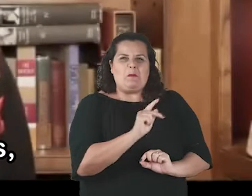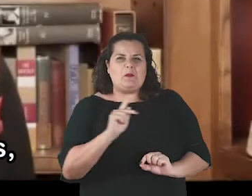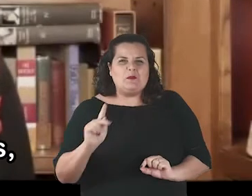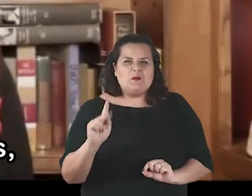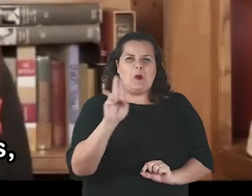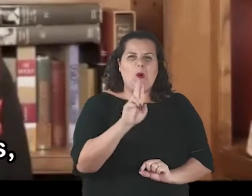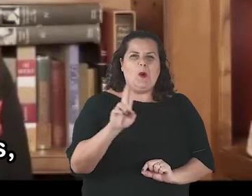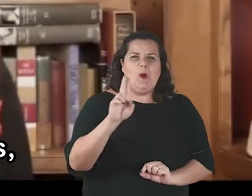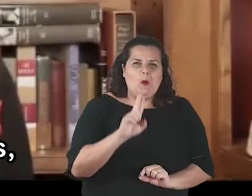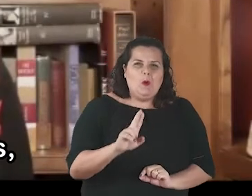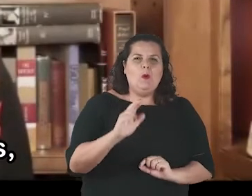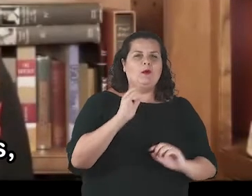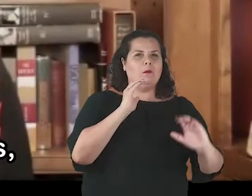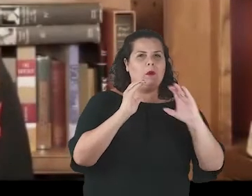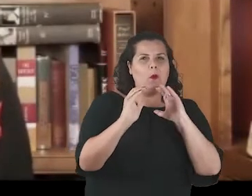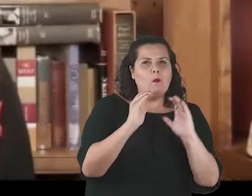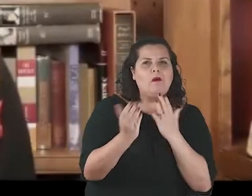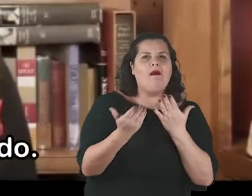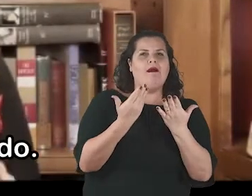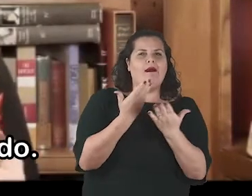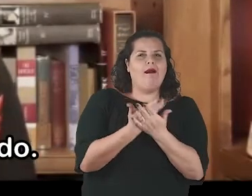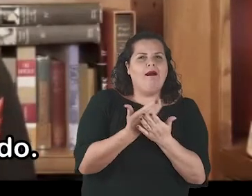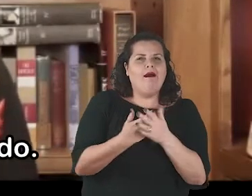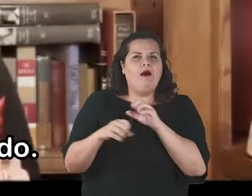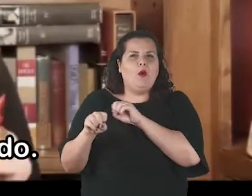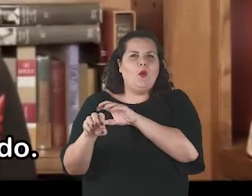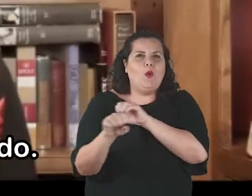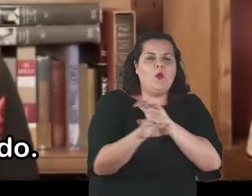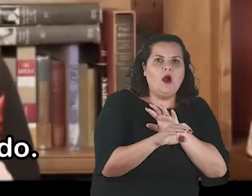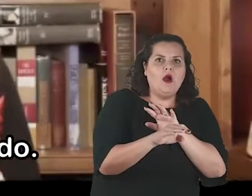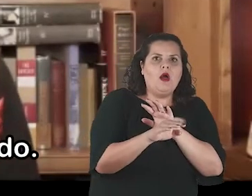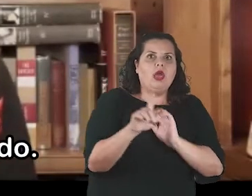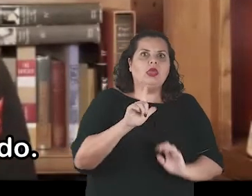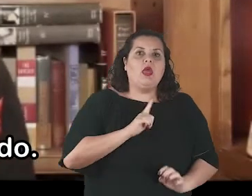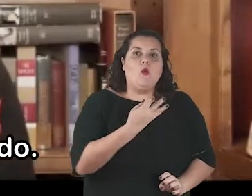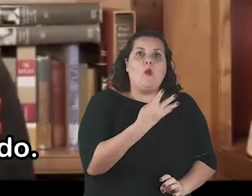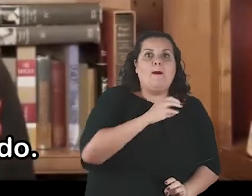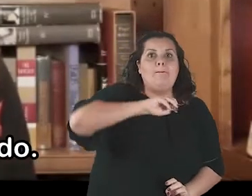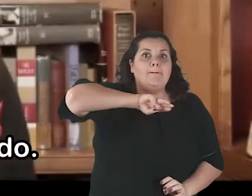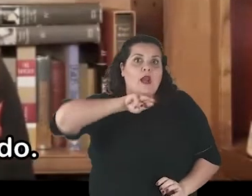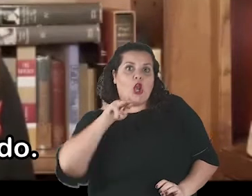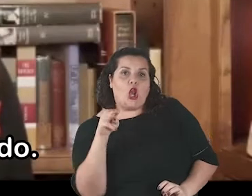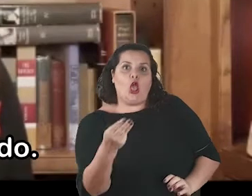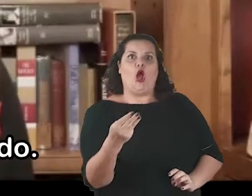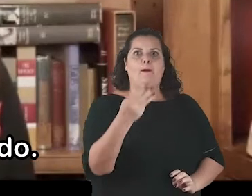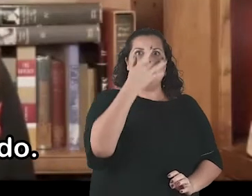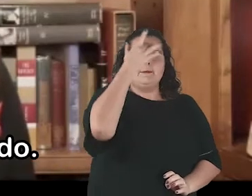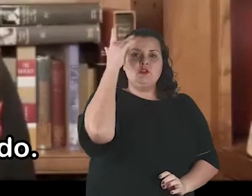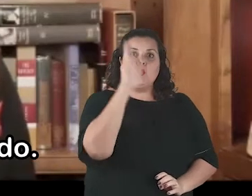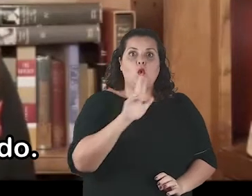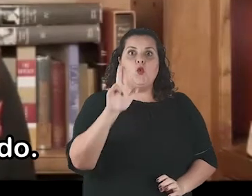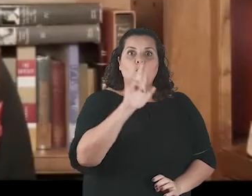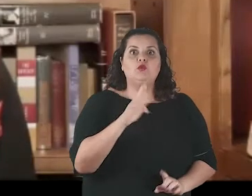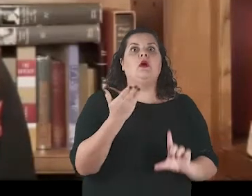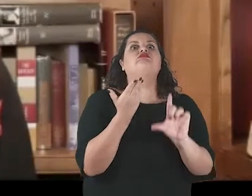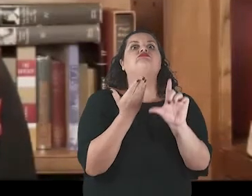communicate with students, boasted 40 million active users worldwide.